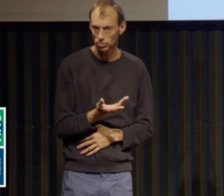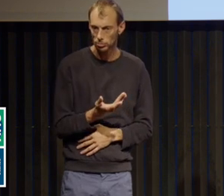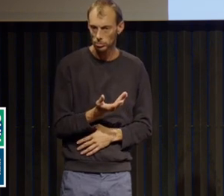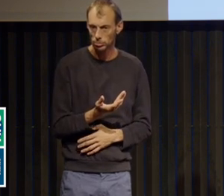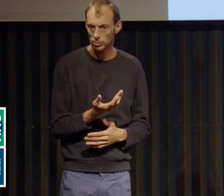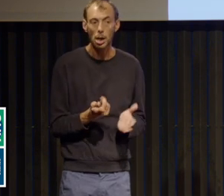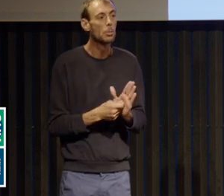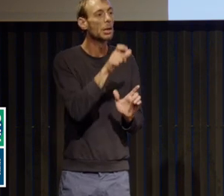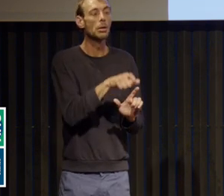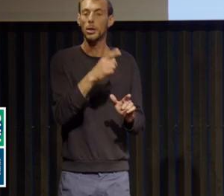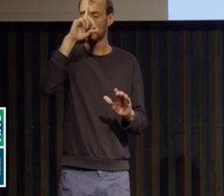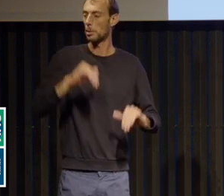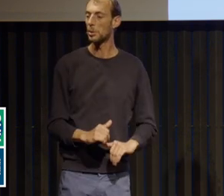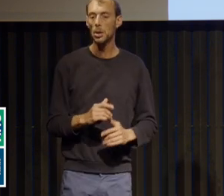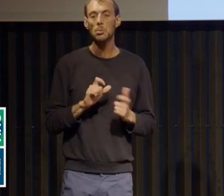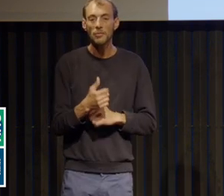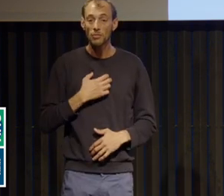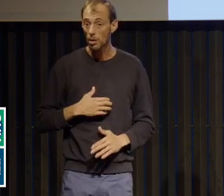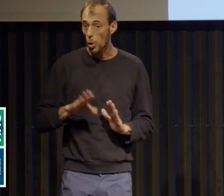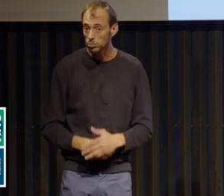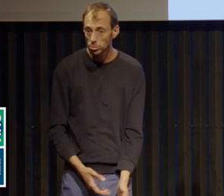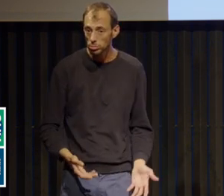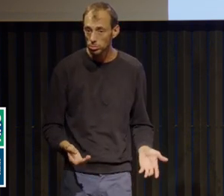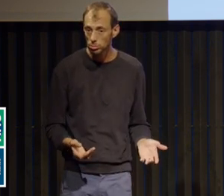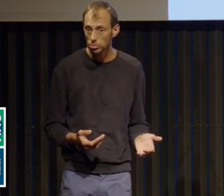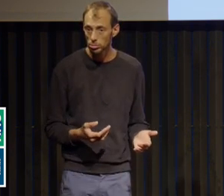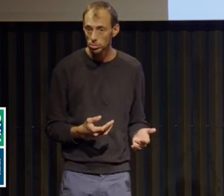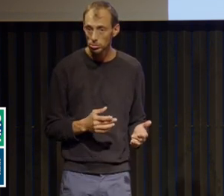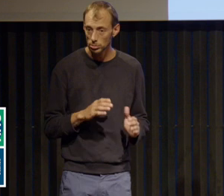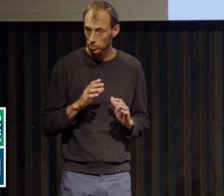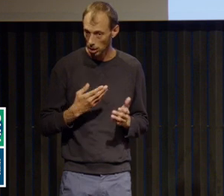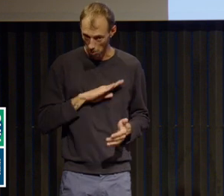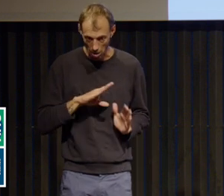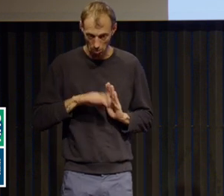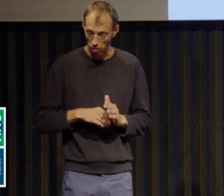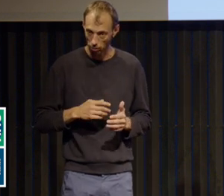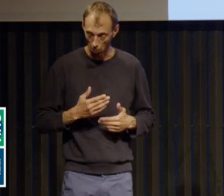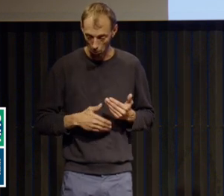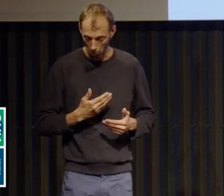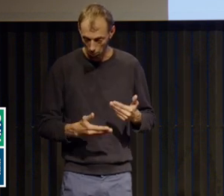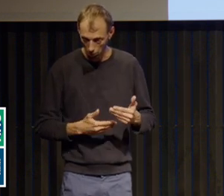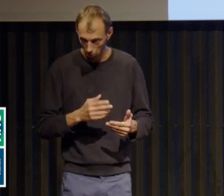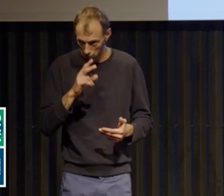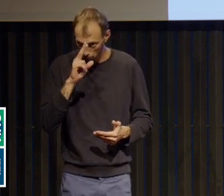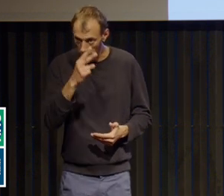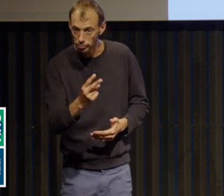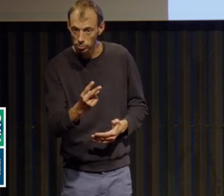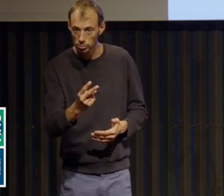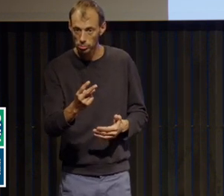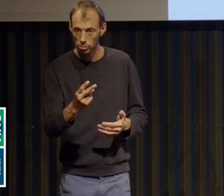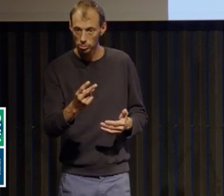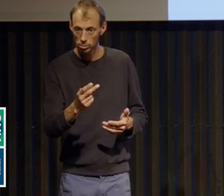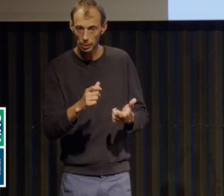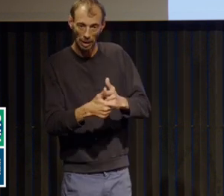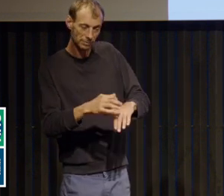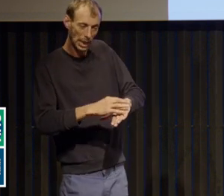quelque chose qui s'auto-entretient ensuite et qui entretient la maladie.